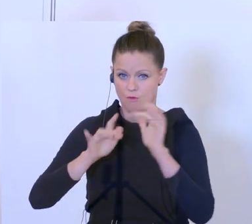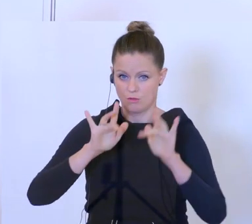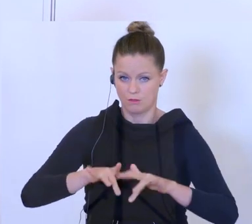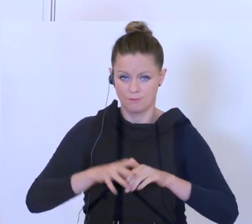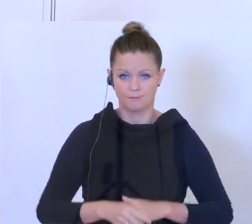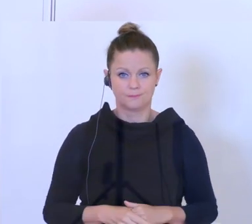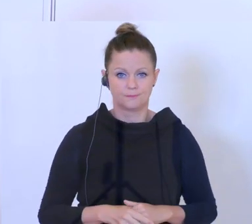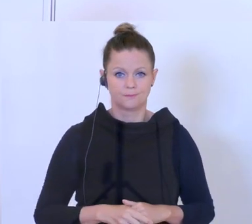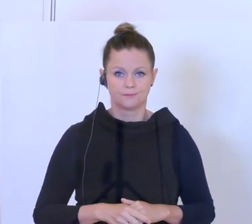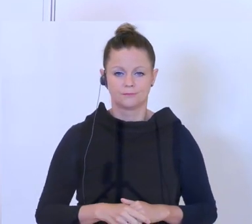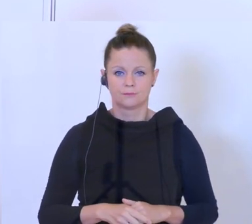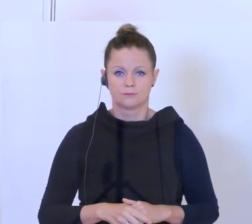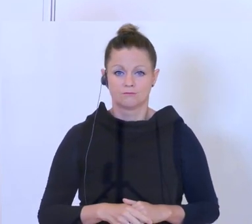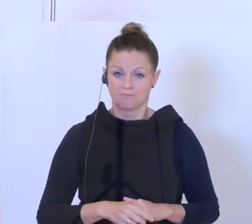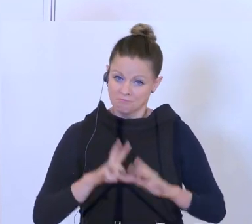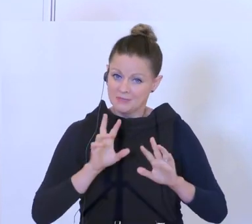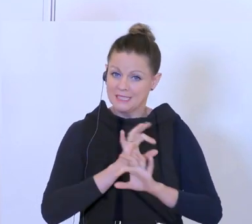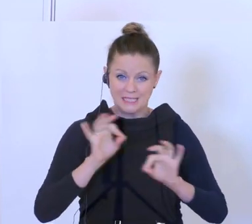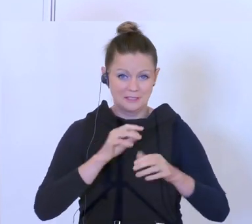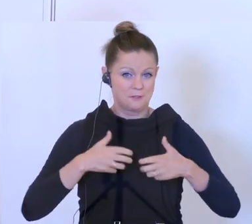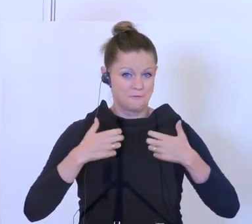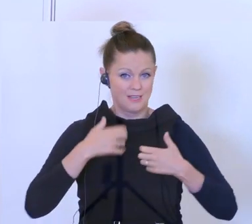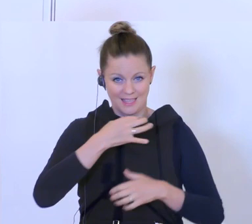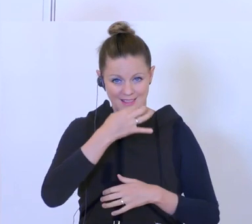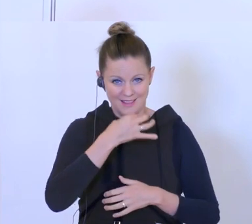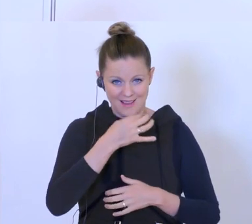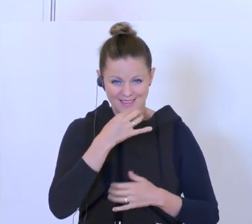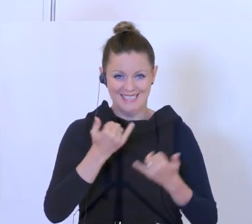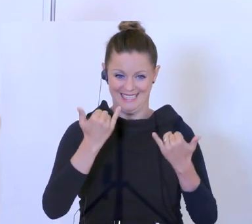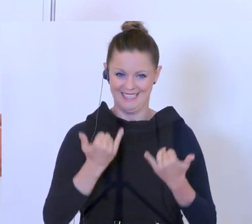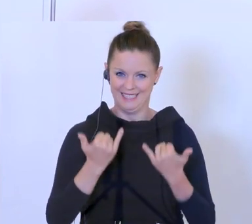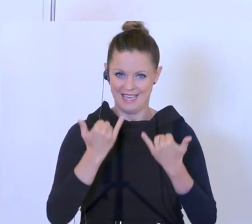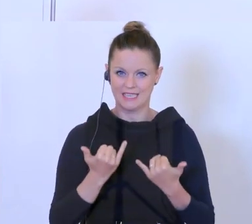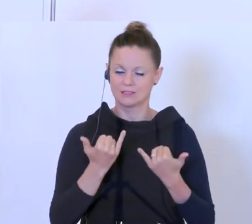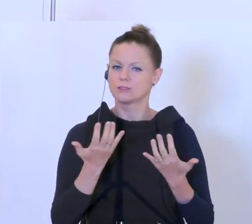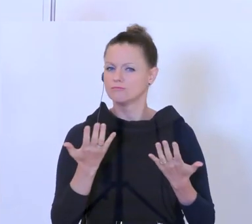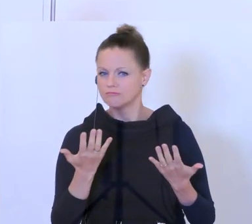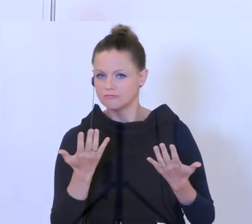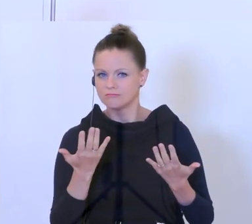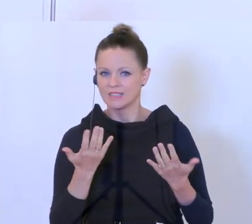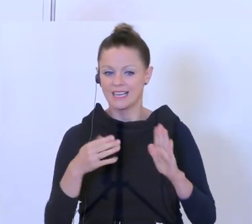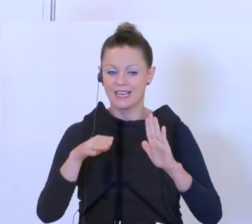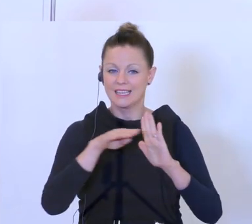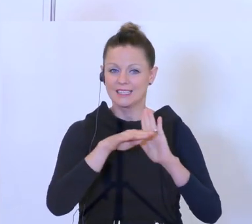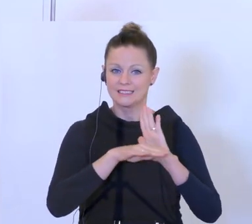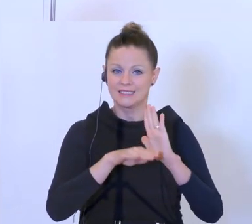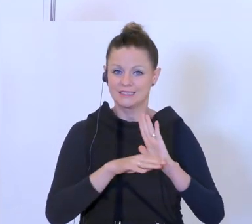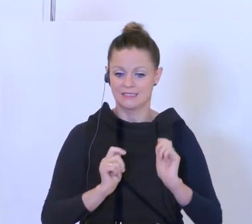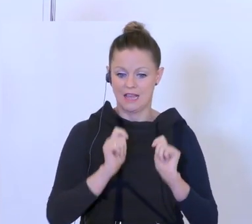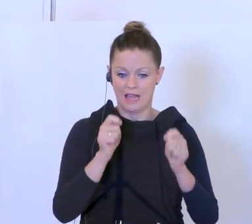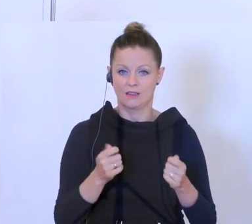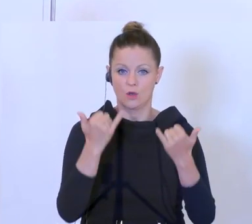der wird, und das ist die sehr, sehr erfreuliche Nachricht, der wird jetzt einmal mit einem Gesetzesantrag heute